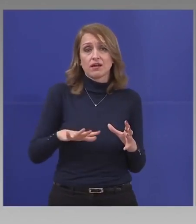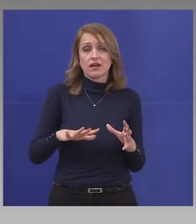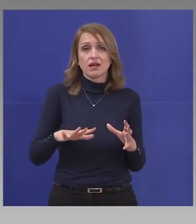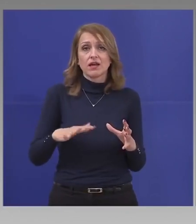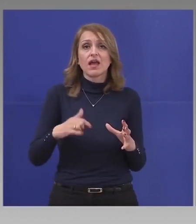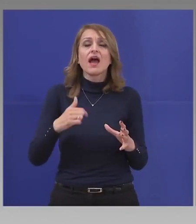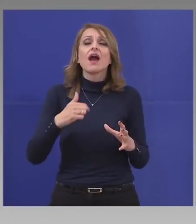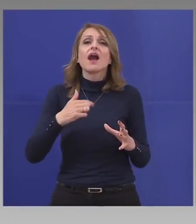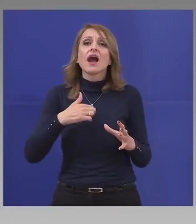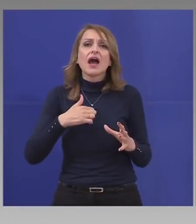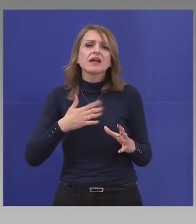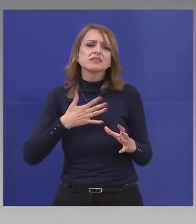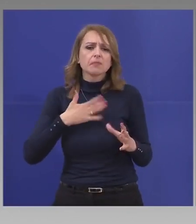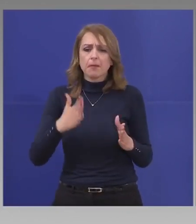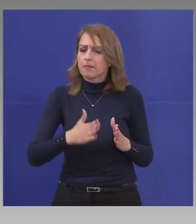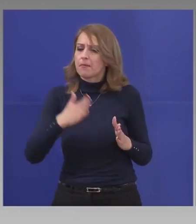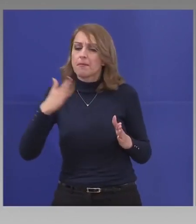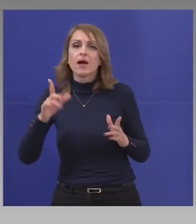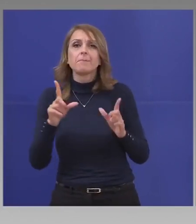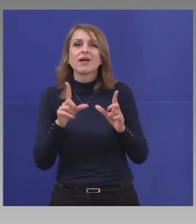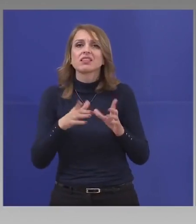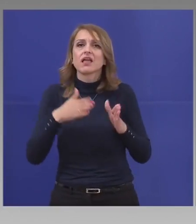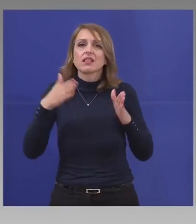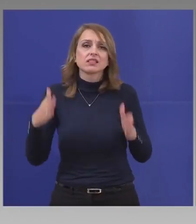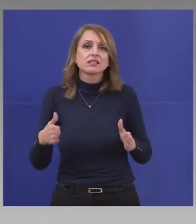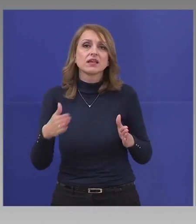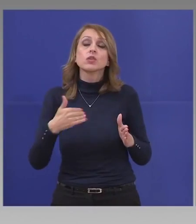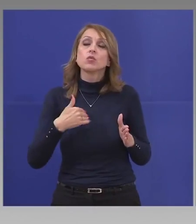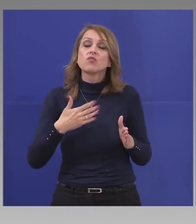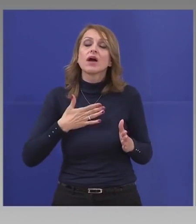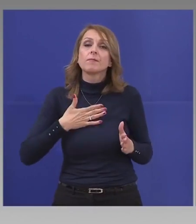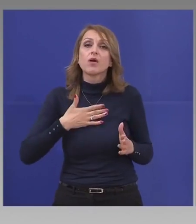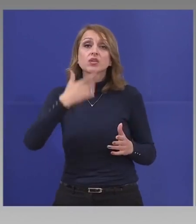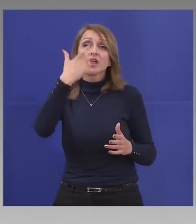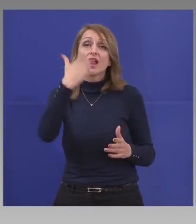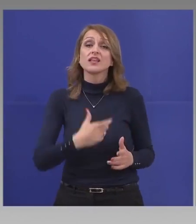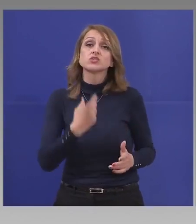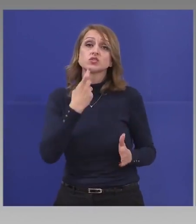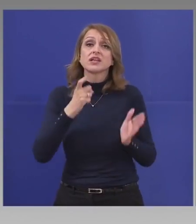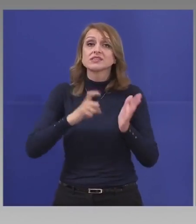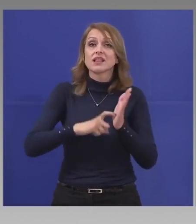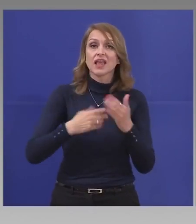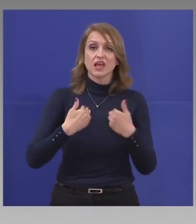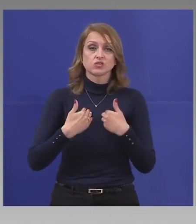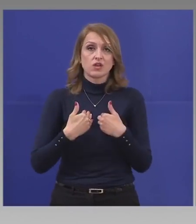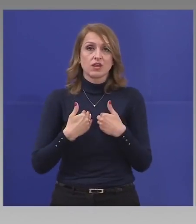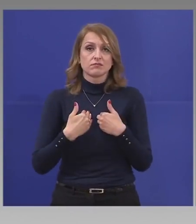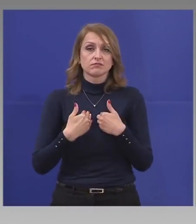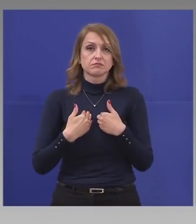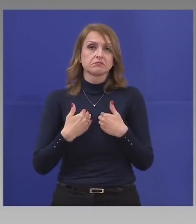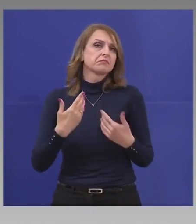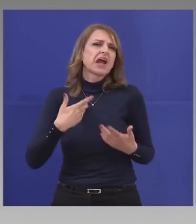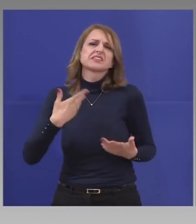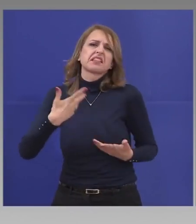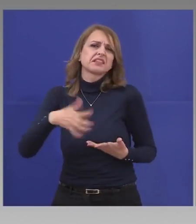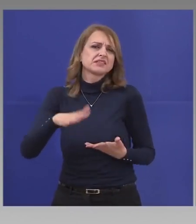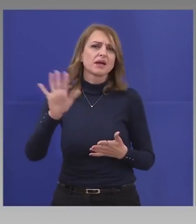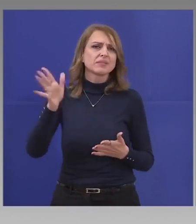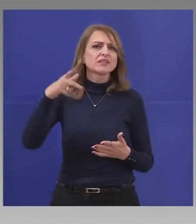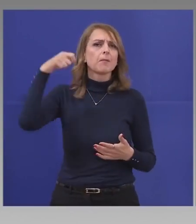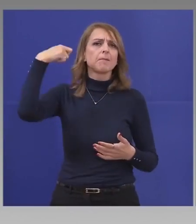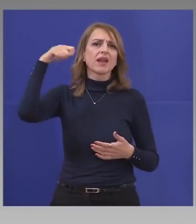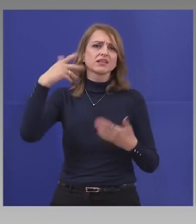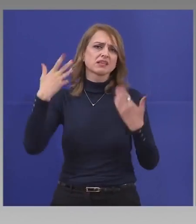Аз имам да си изкара мандата. Това е моята лична задача за пред себе си. Нито искам да ставам президент. Нито се